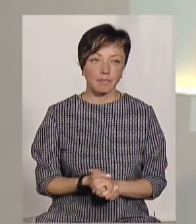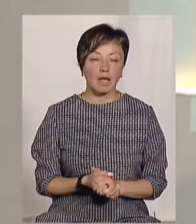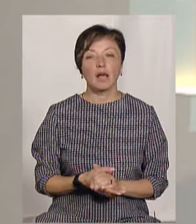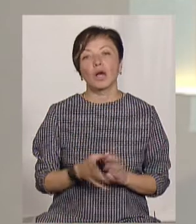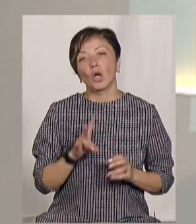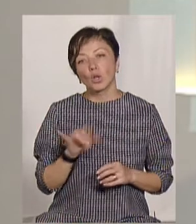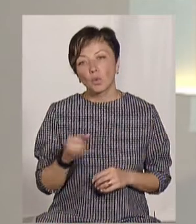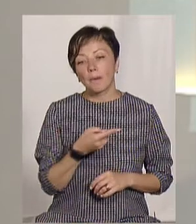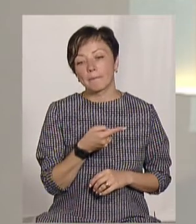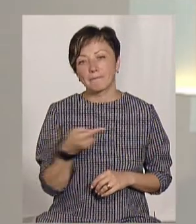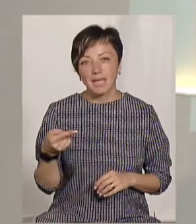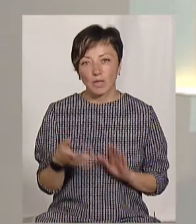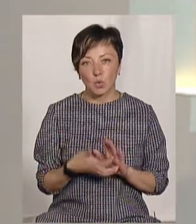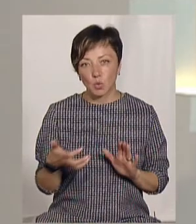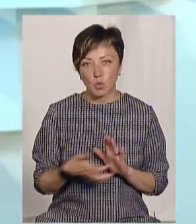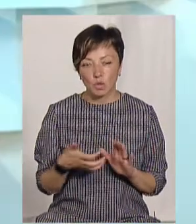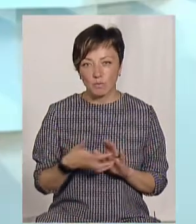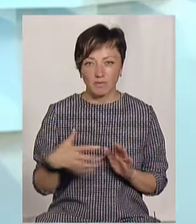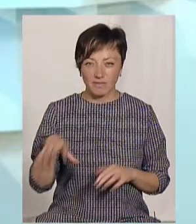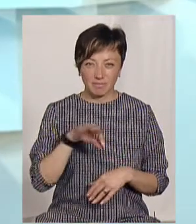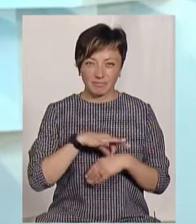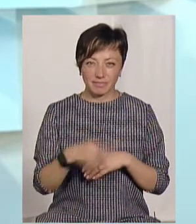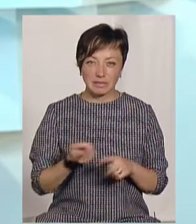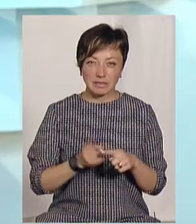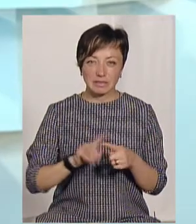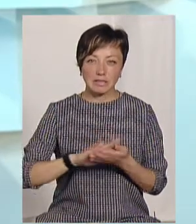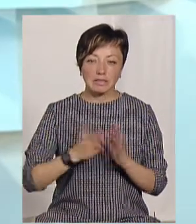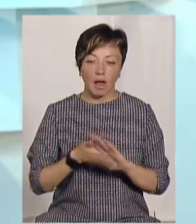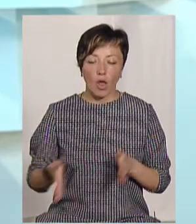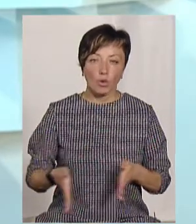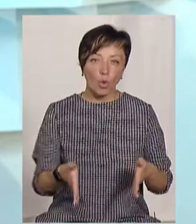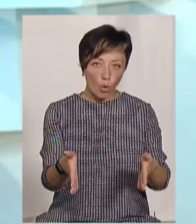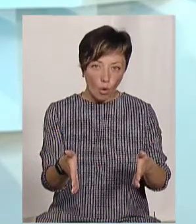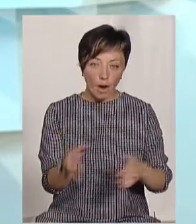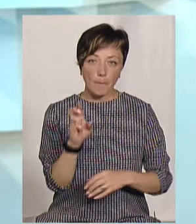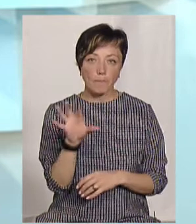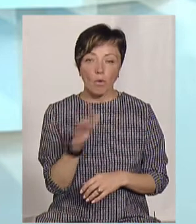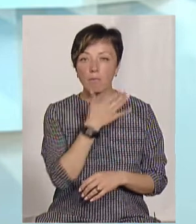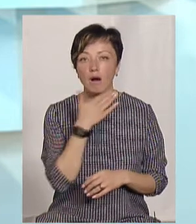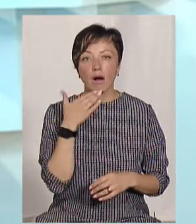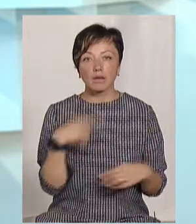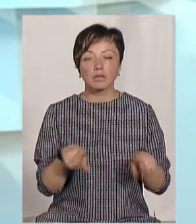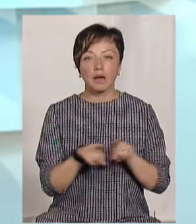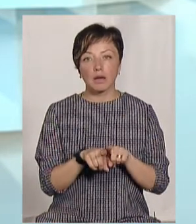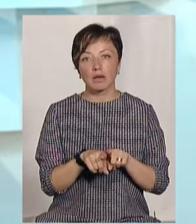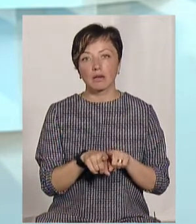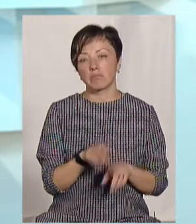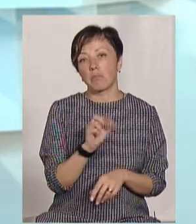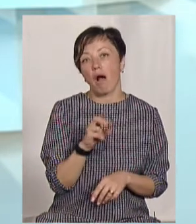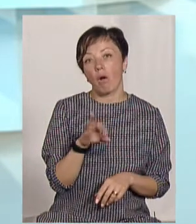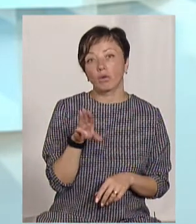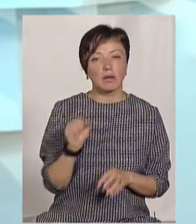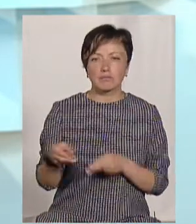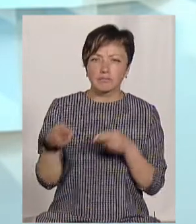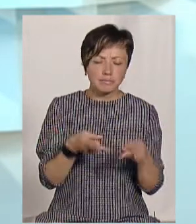мінусом, звичайно, який болить всіх, є стан дороги. Оскільки багато таке кажуть, що «А, обака, туди